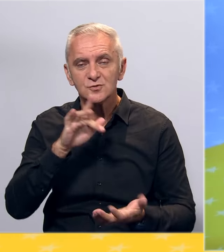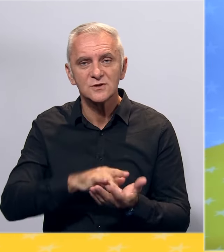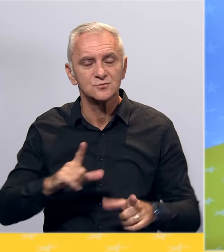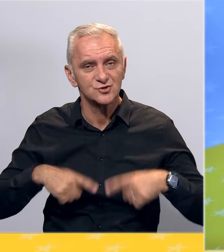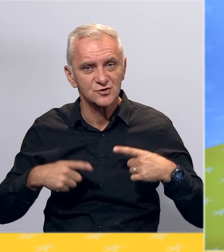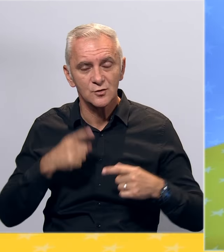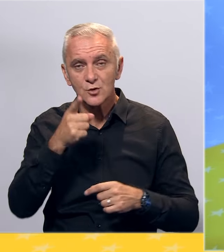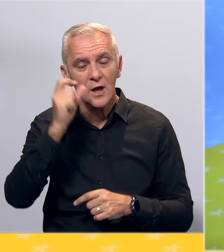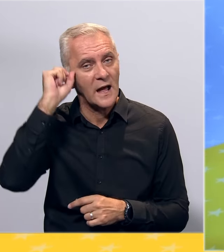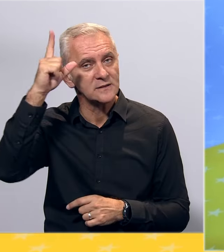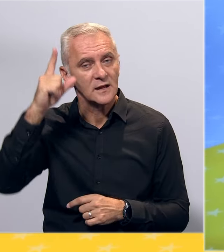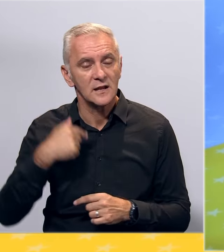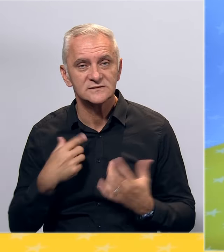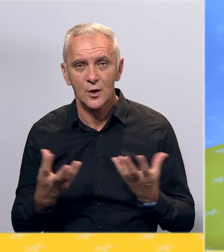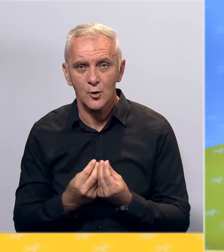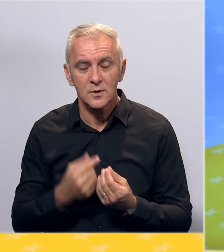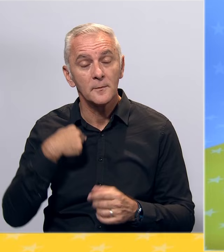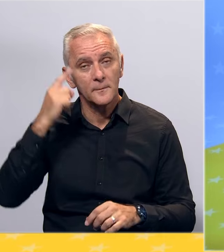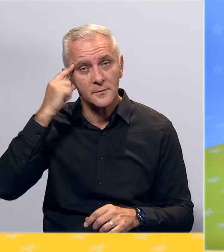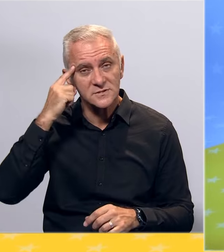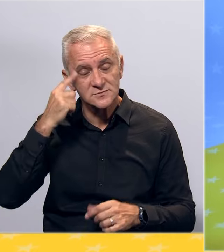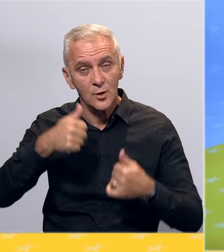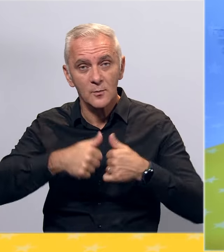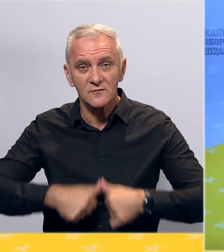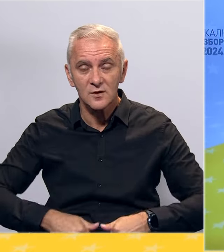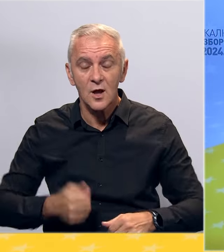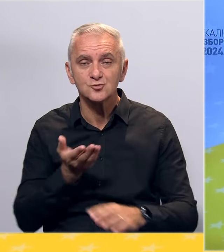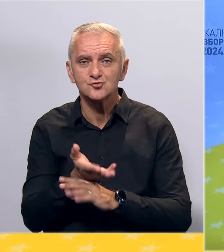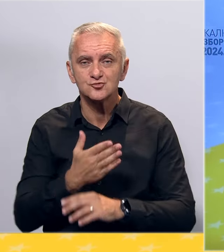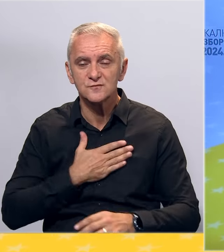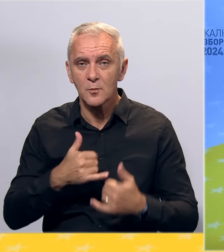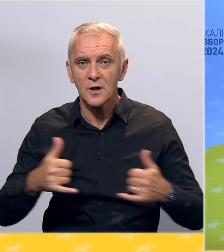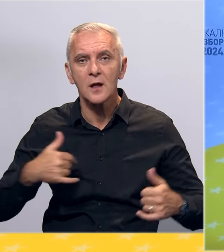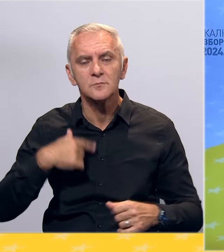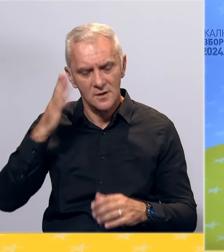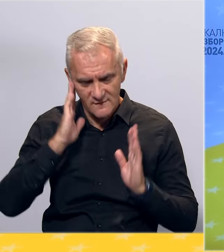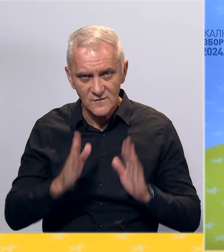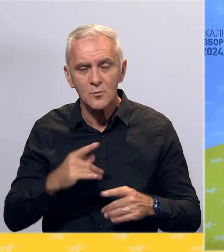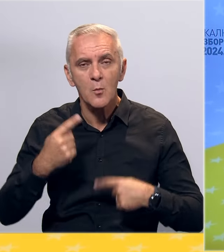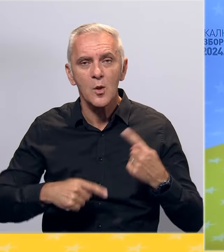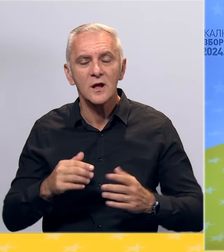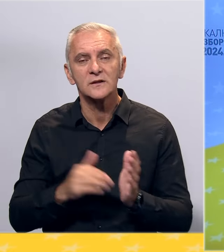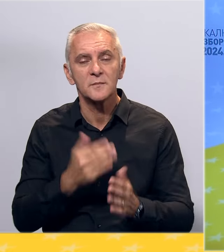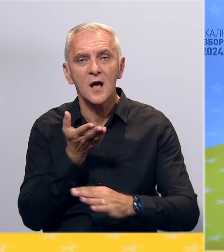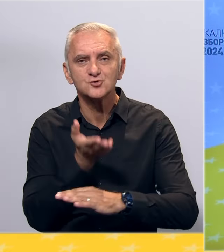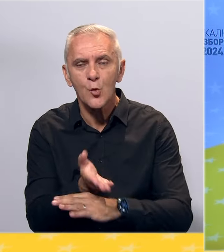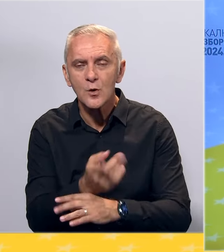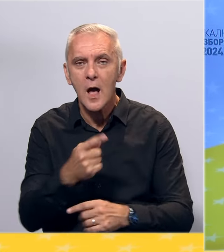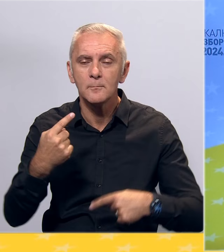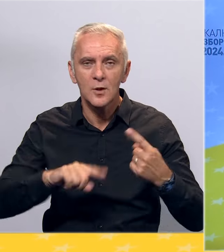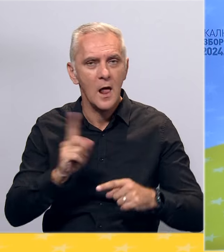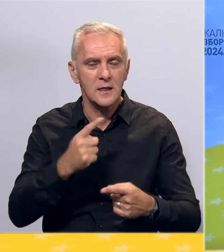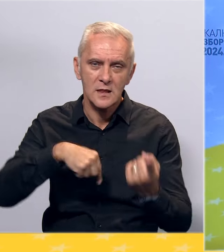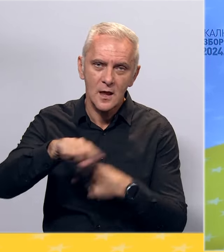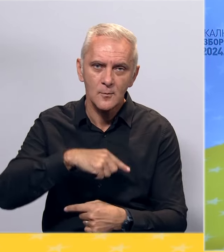Ta ideja nas okuplja. Smatramo da je privilegija služiti svome gradu i tvrsto vjerujemo da politika treba služiti ljudima, a ne obrnuto.